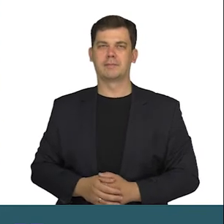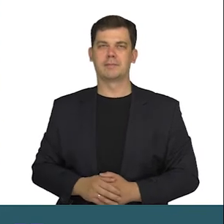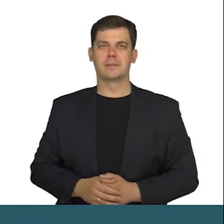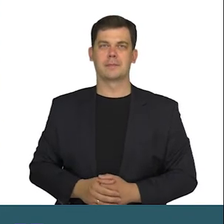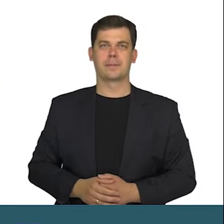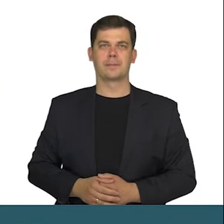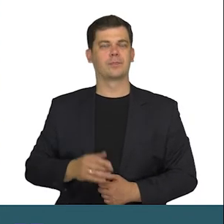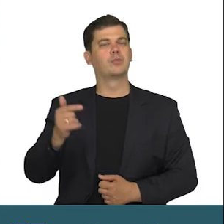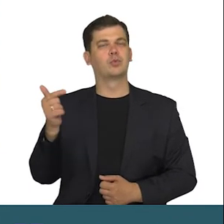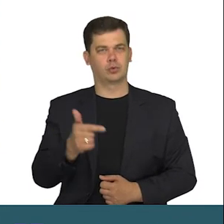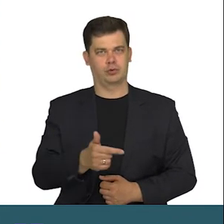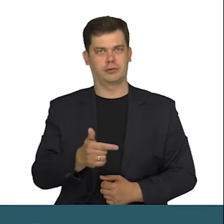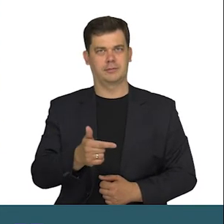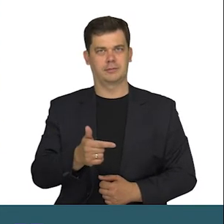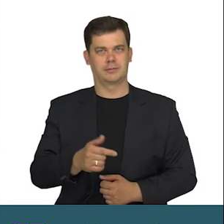Musi.